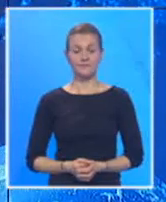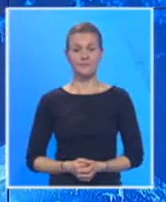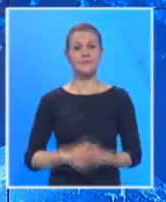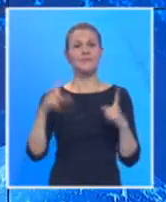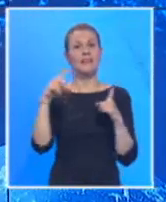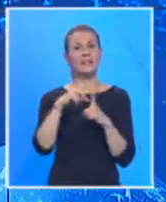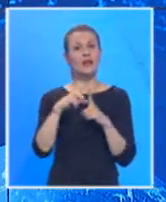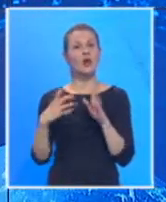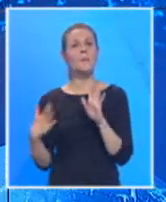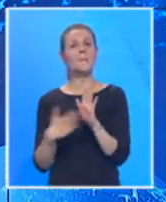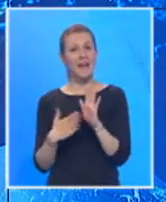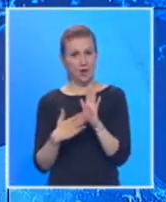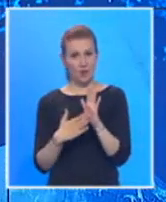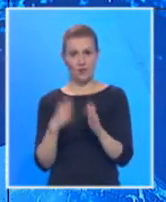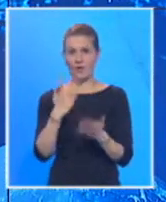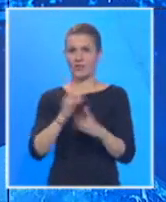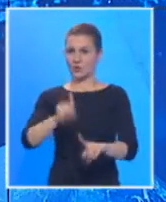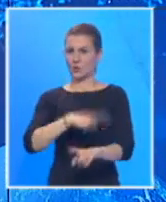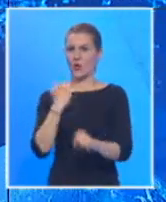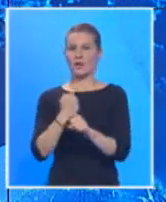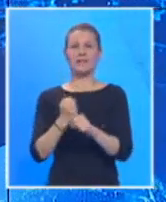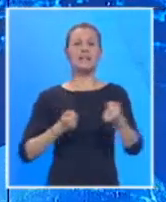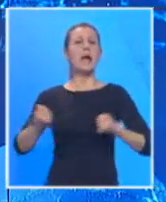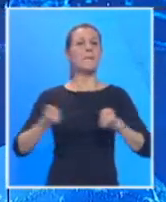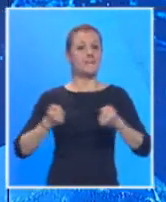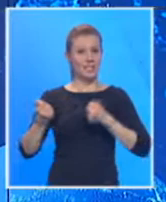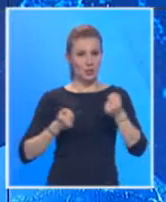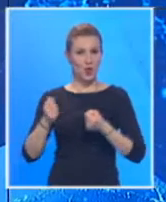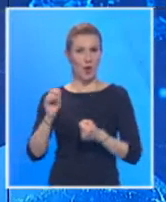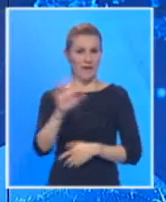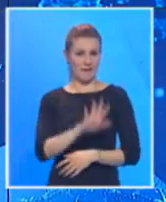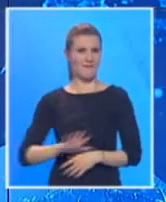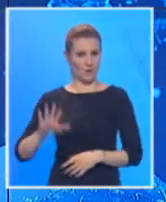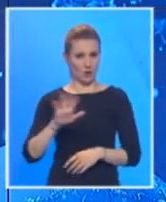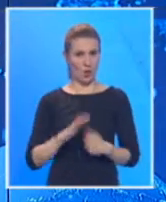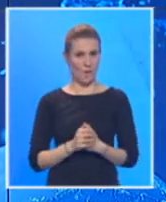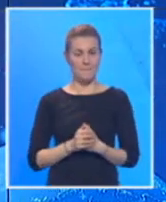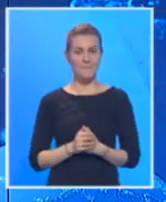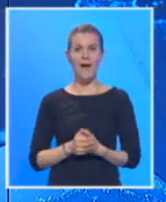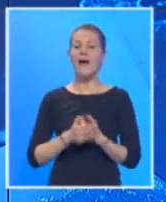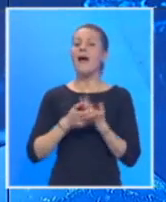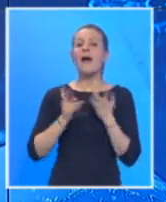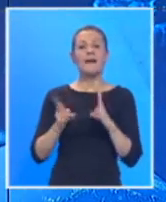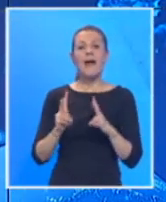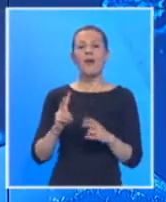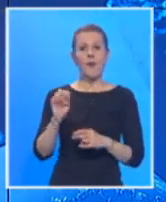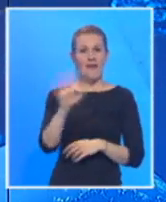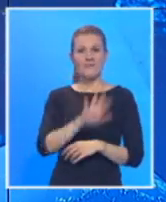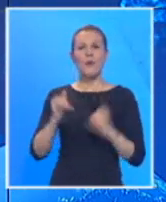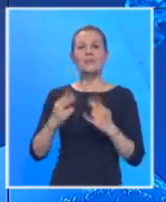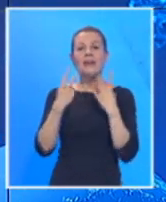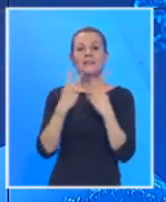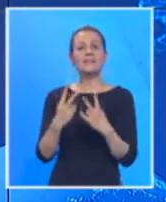Darko Bihajlov već duže vreme radi kao kamionđija i vozi većim delom po Evropi. O tome kako naš kontinent